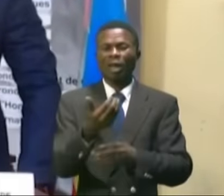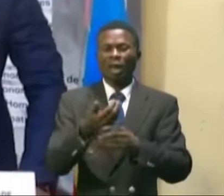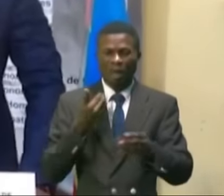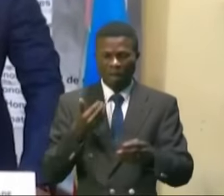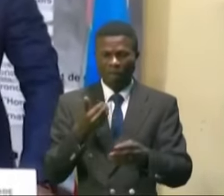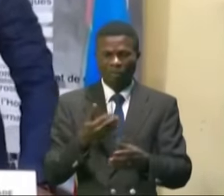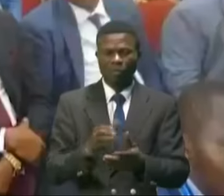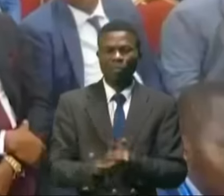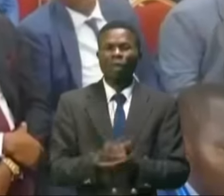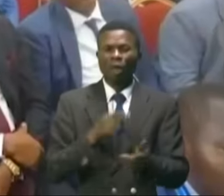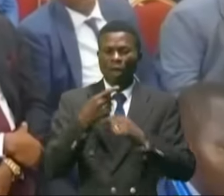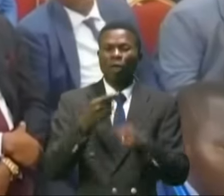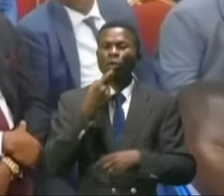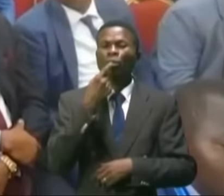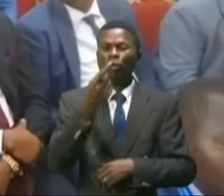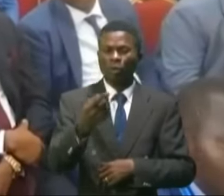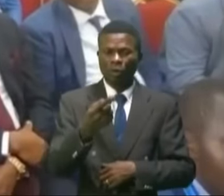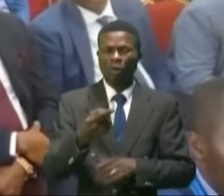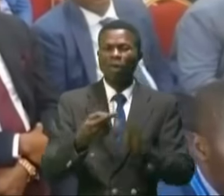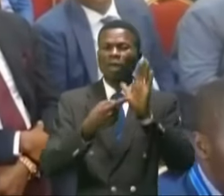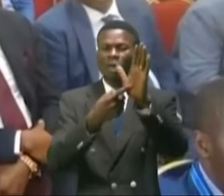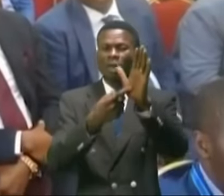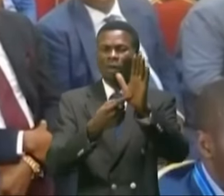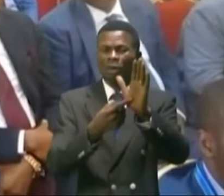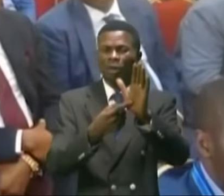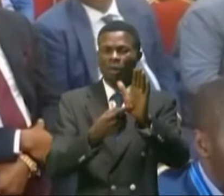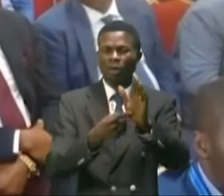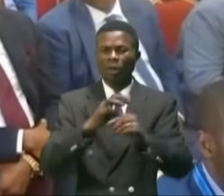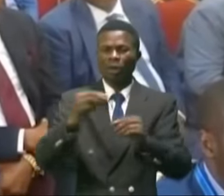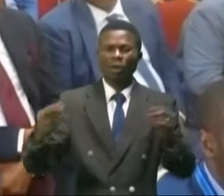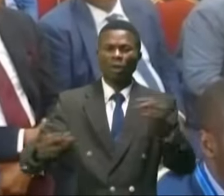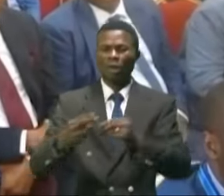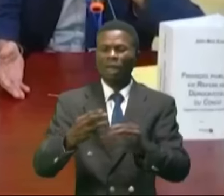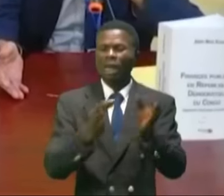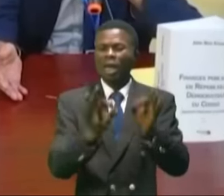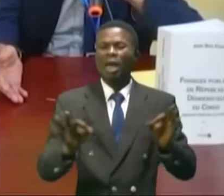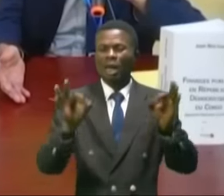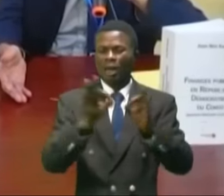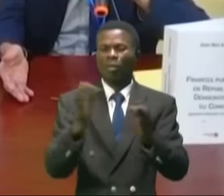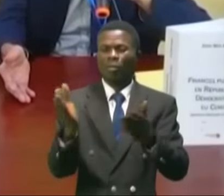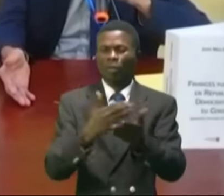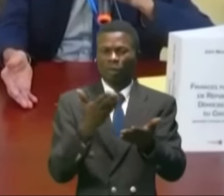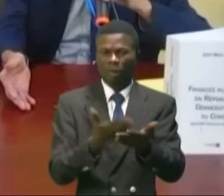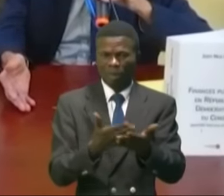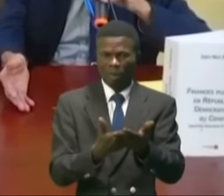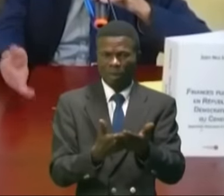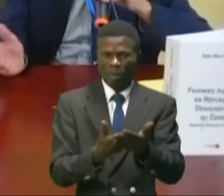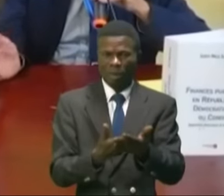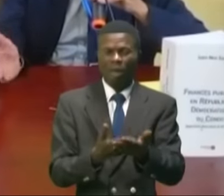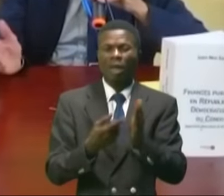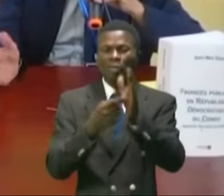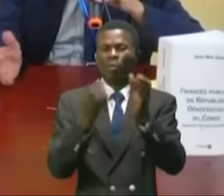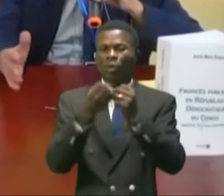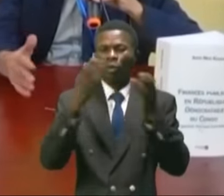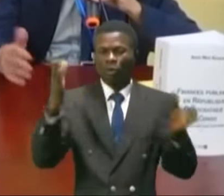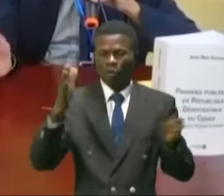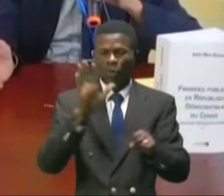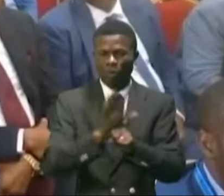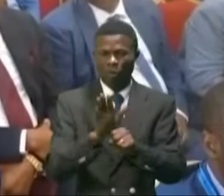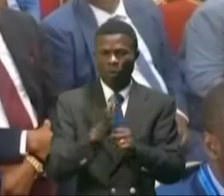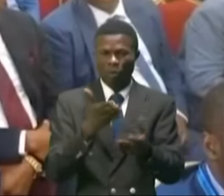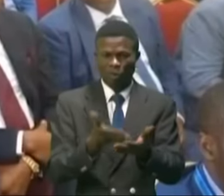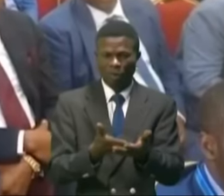prendre la parole pour présenter la structure et les contenus du livre soulignant la richesse et sa profondeur.